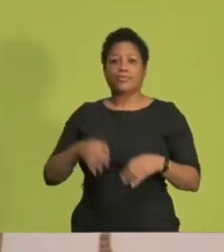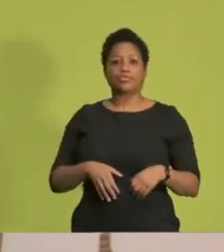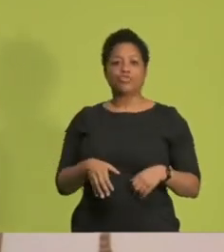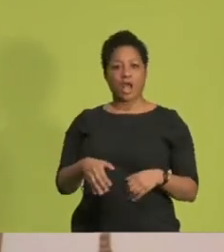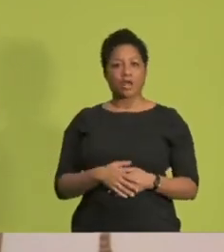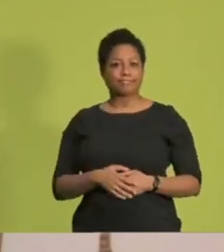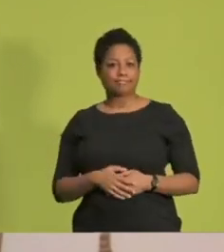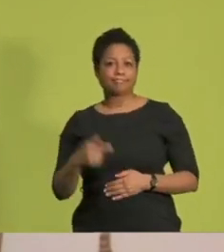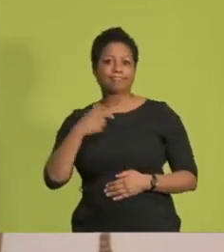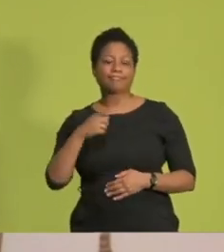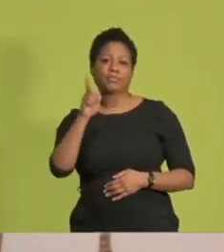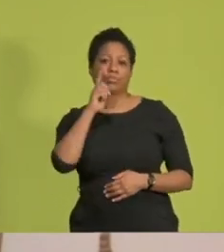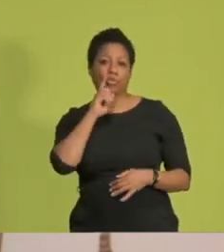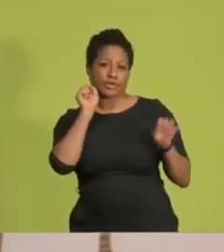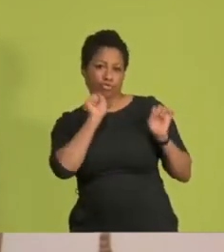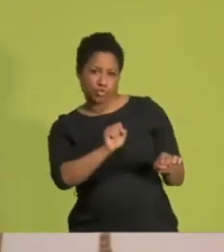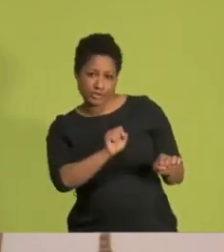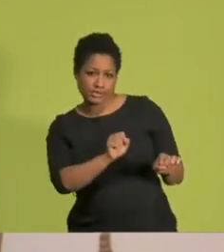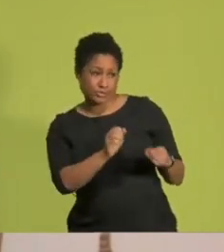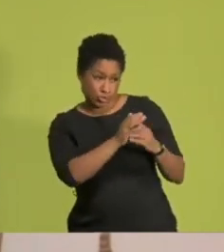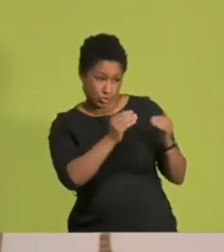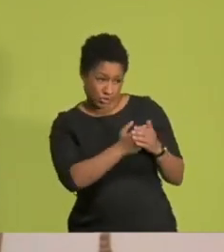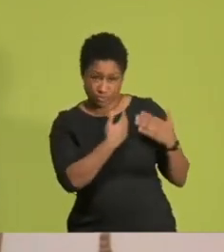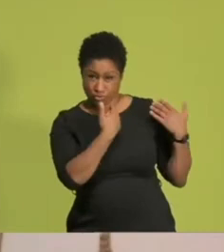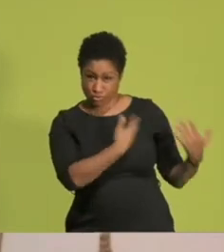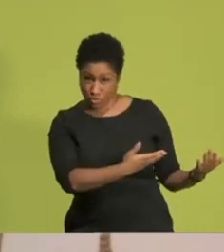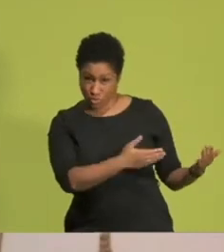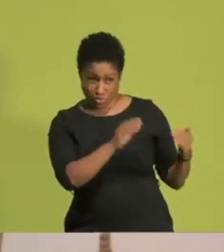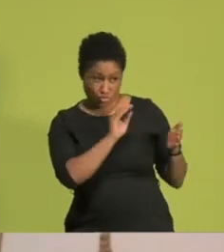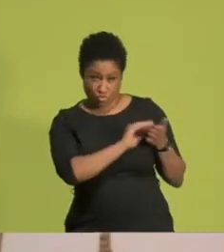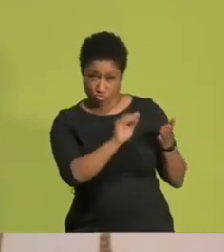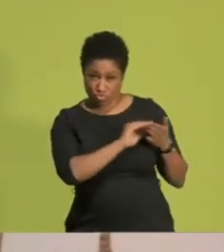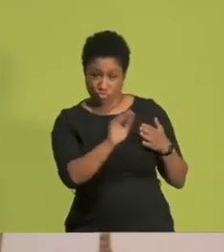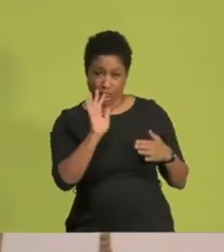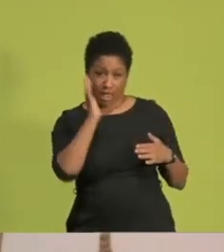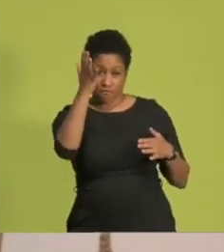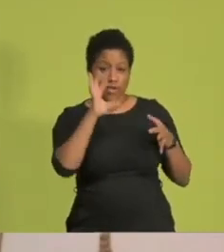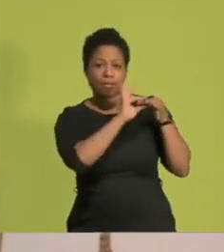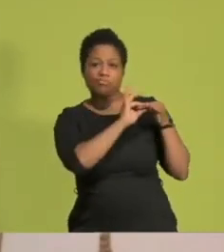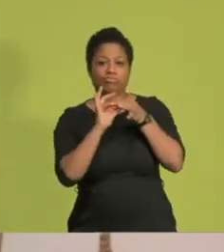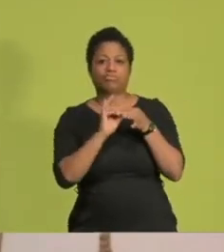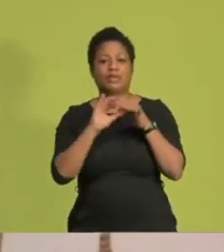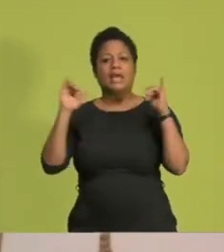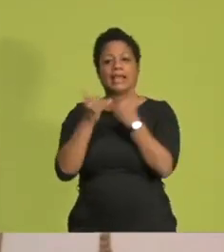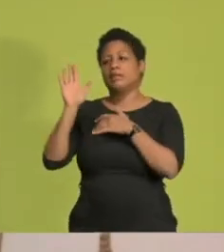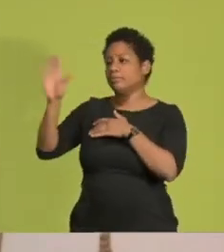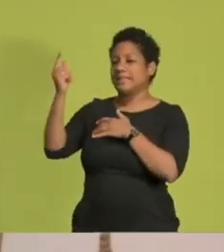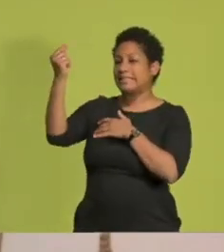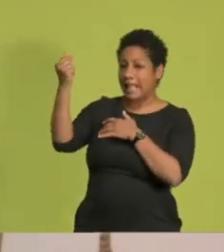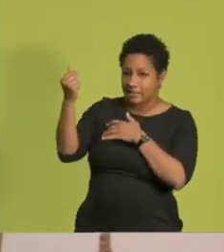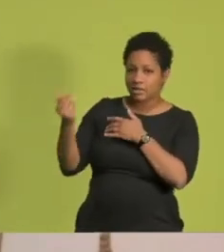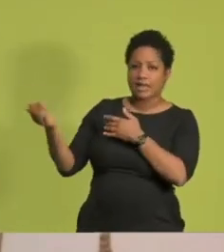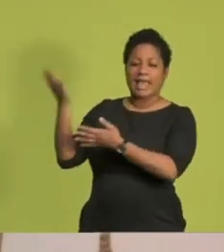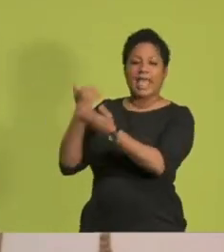Ich ging in den Mutterschutz aus einem System, in dem der schulische Erfolg vom Geldbeutel der Eltern, der Herkunft oder